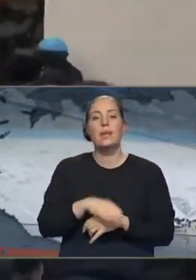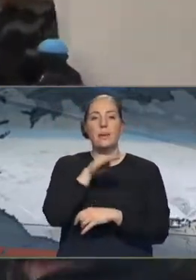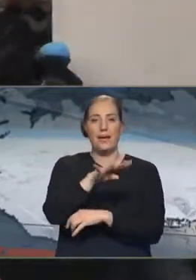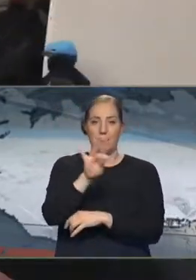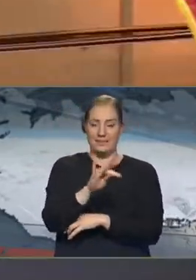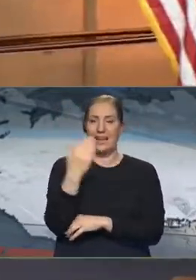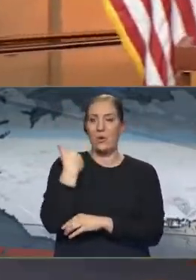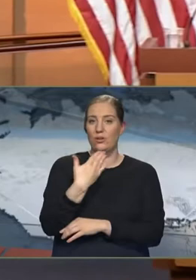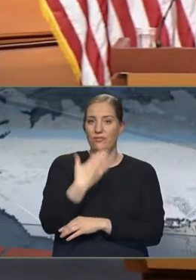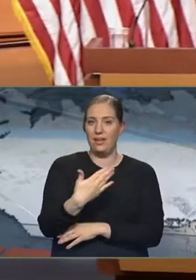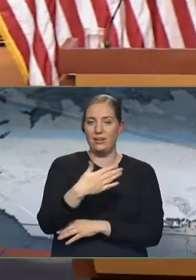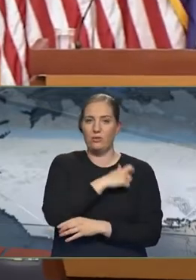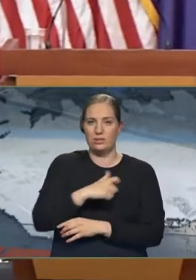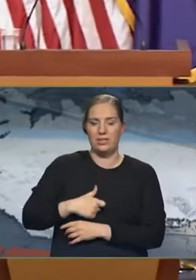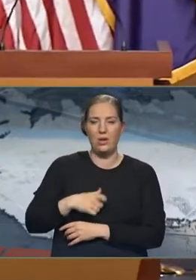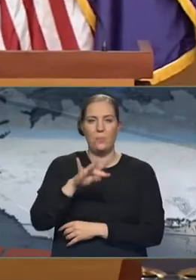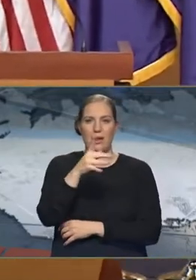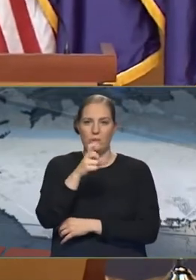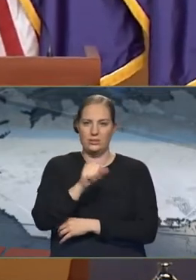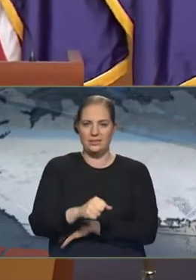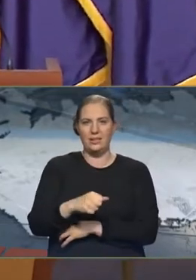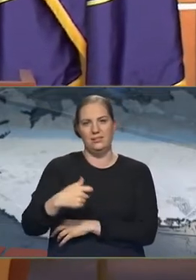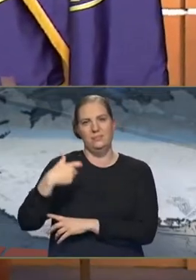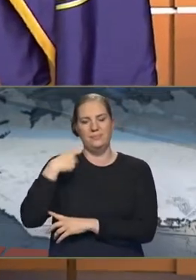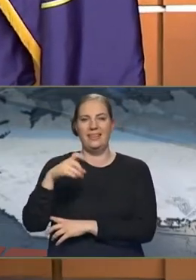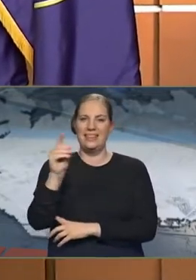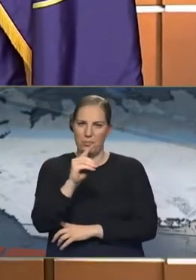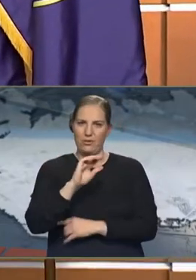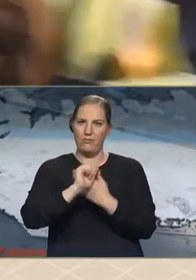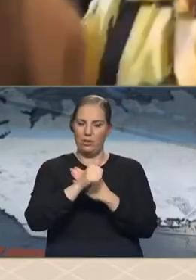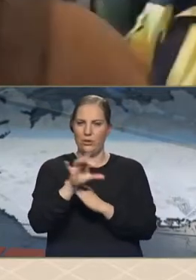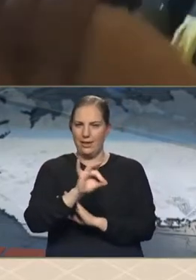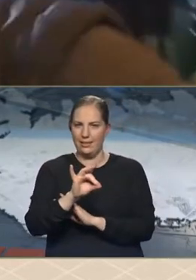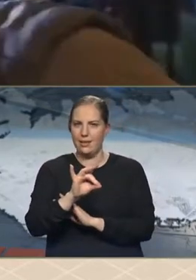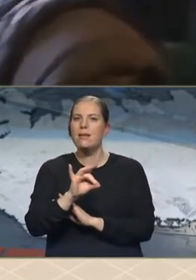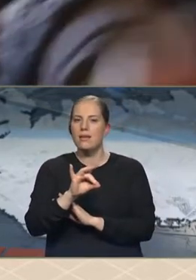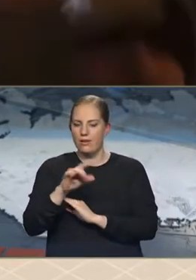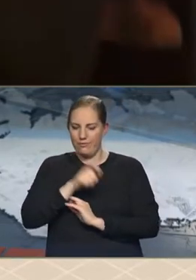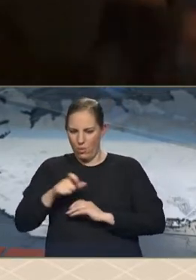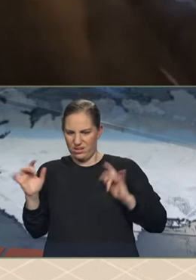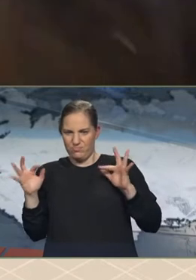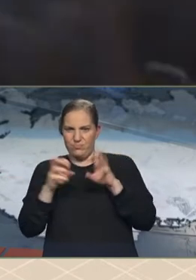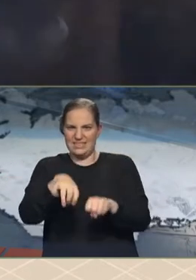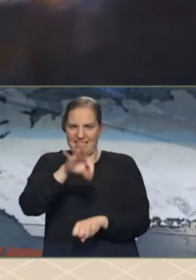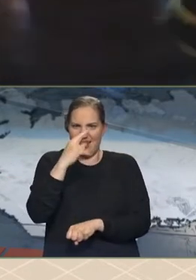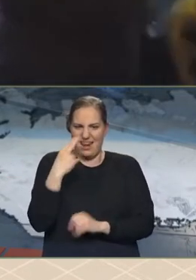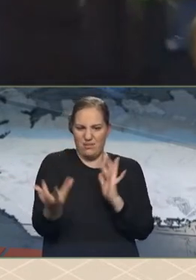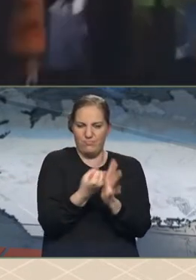varafórseti og Nancy Pelosi, leiðtögi demokrata í fulltróadeildinni, voru sérstögg skotmörg innrásaleiðsins.